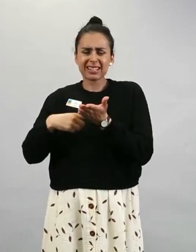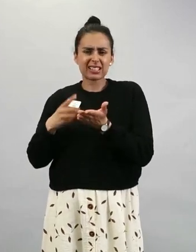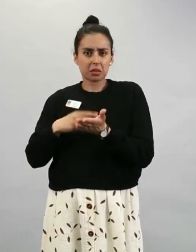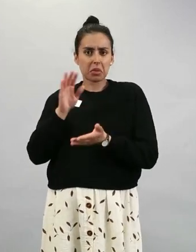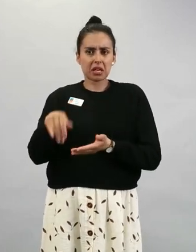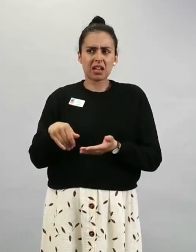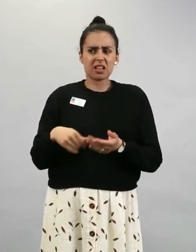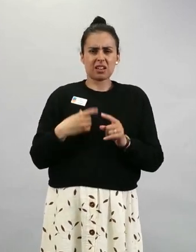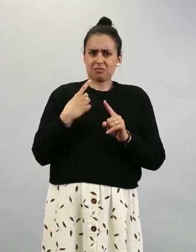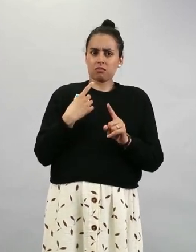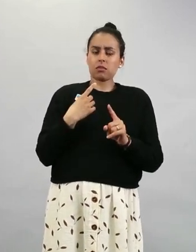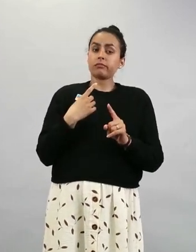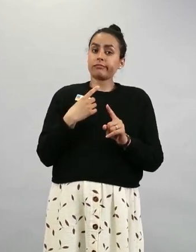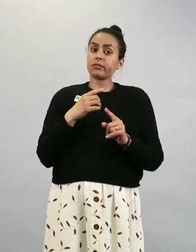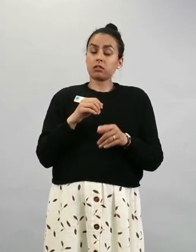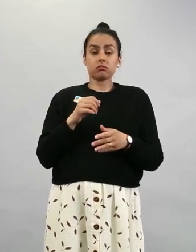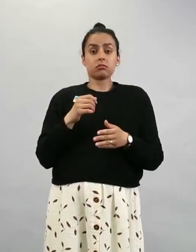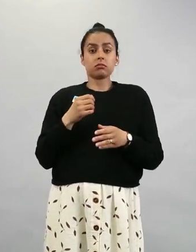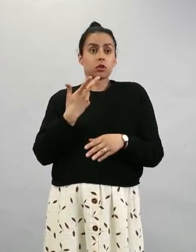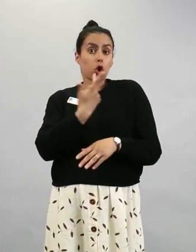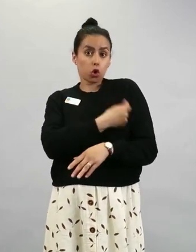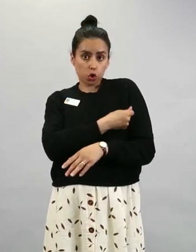positiivisen koronatestituloksen?